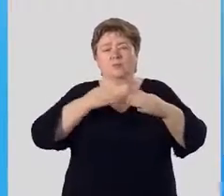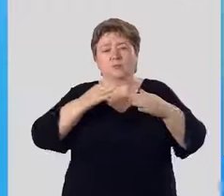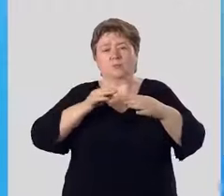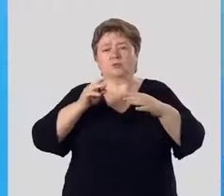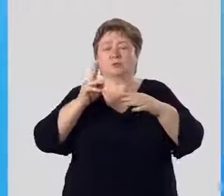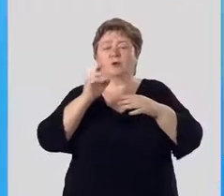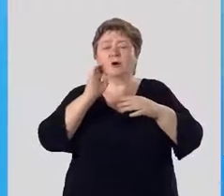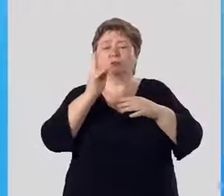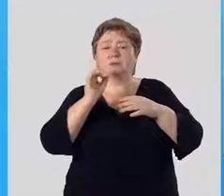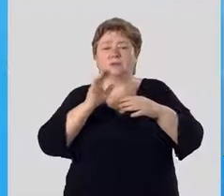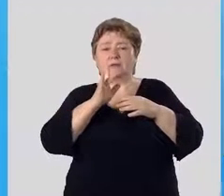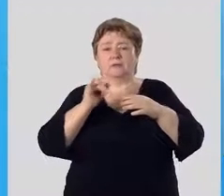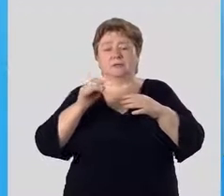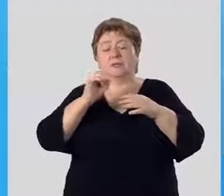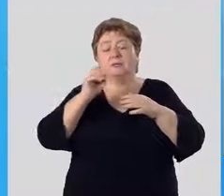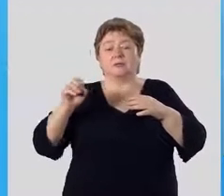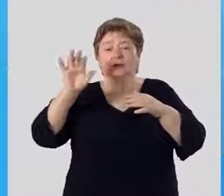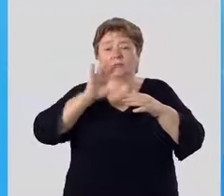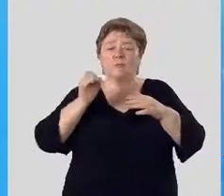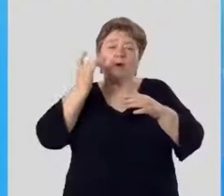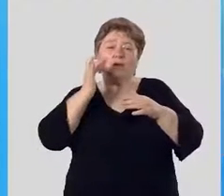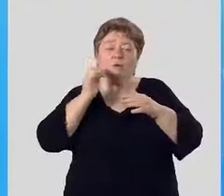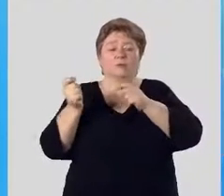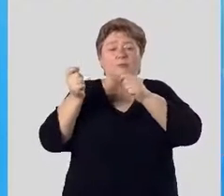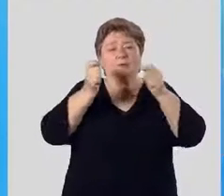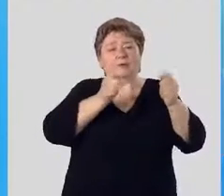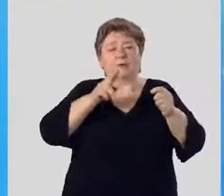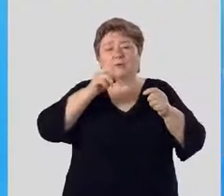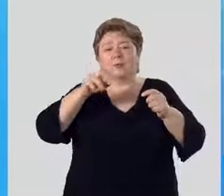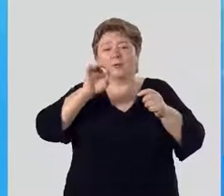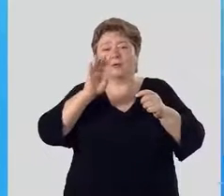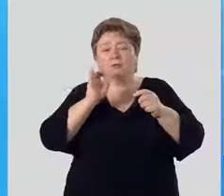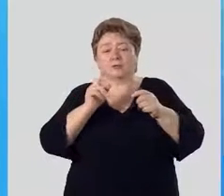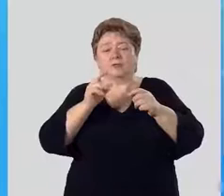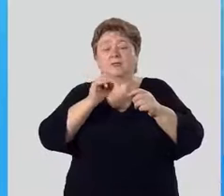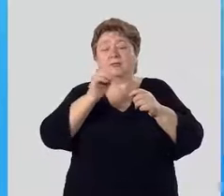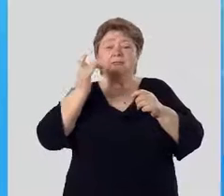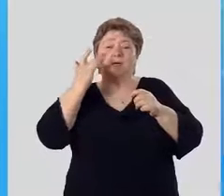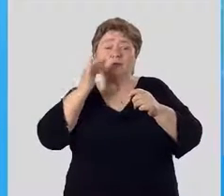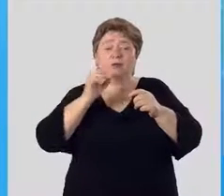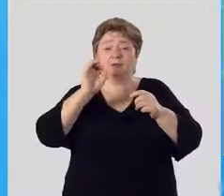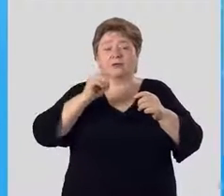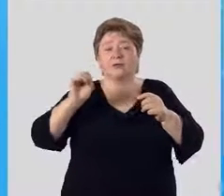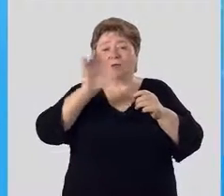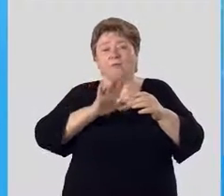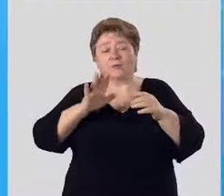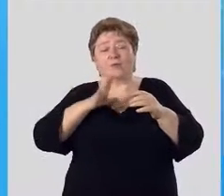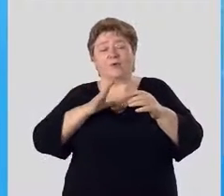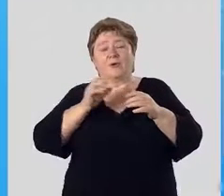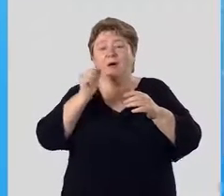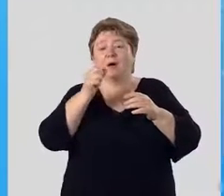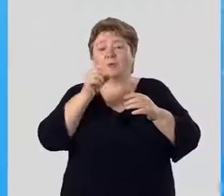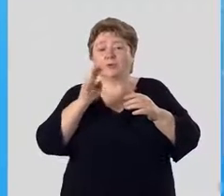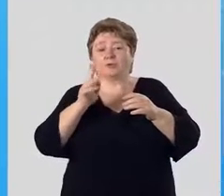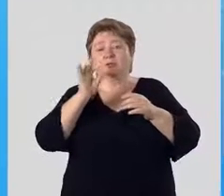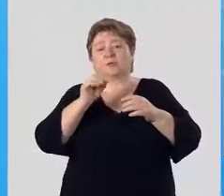континентами. Так из Европы в Америку был завезен подорожник, а из Америки в Европу – амброзия